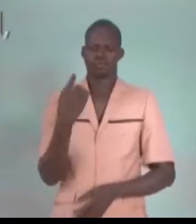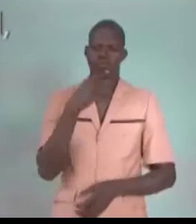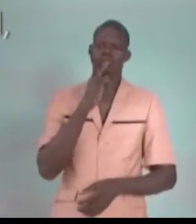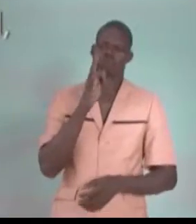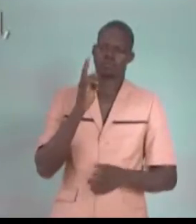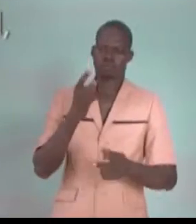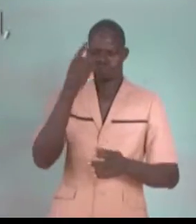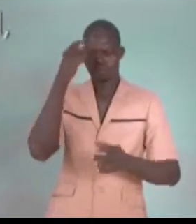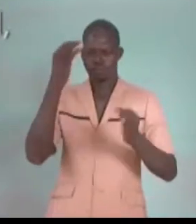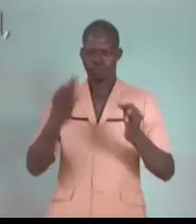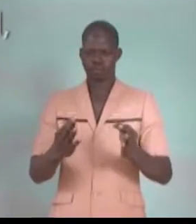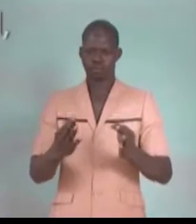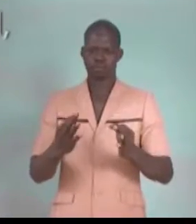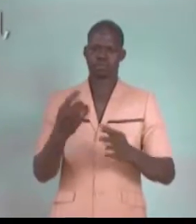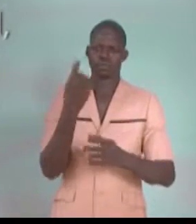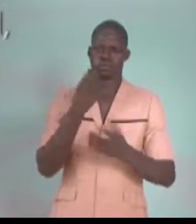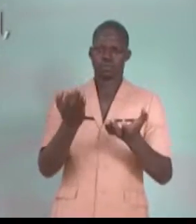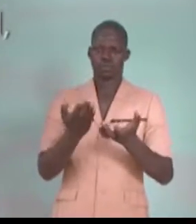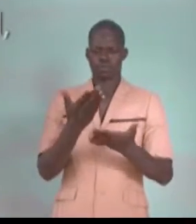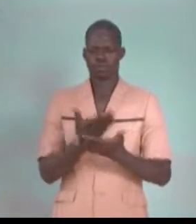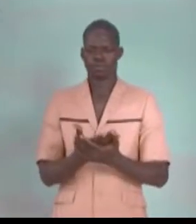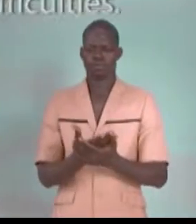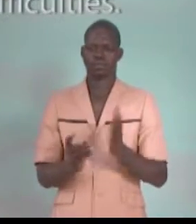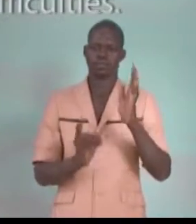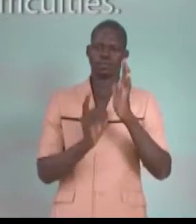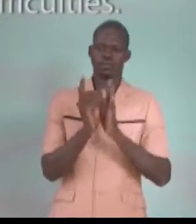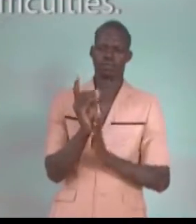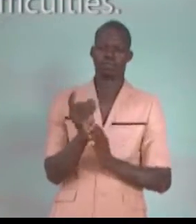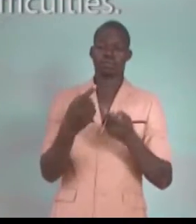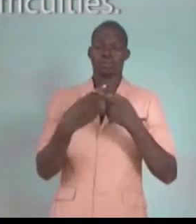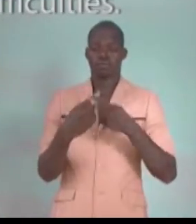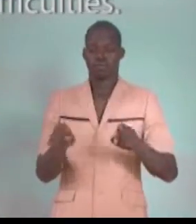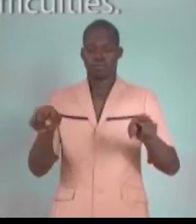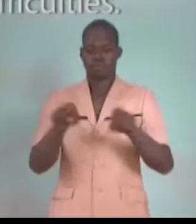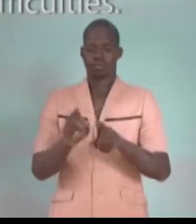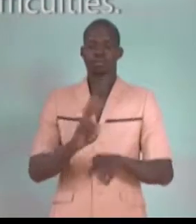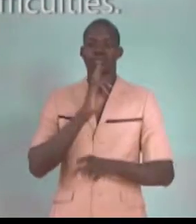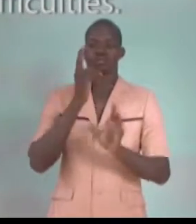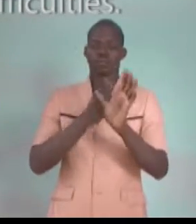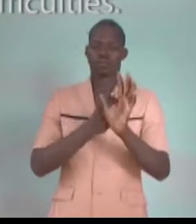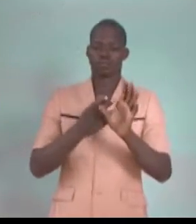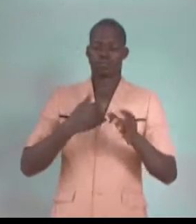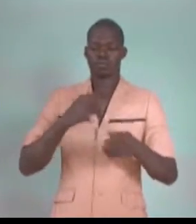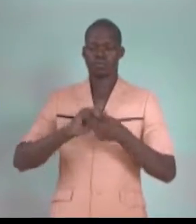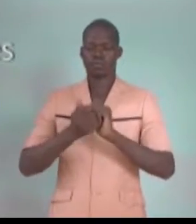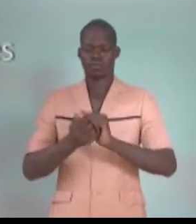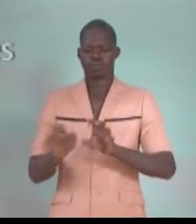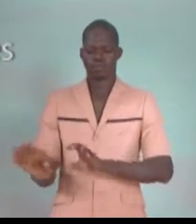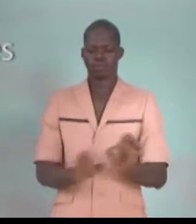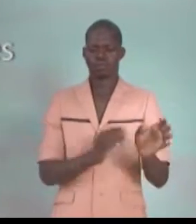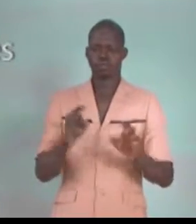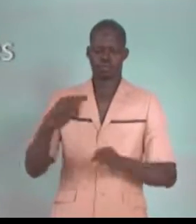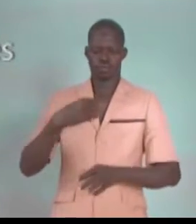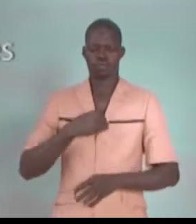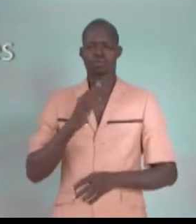déterminé, qui veut bien s'épanouir, mais à cause de son handicap, il a des difficultés. Cela fait que